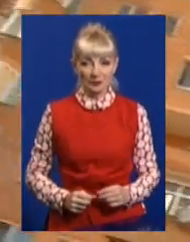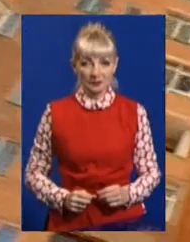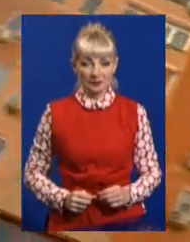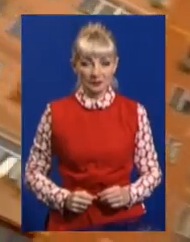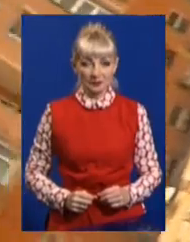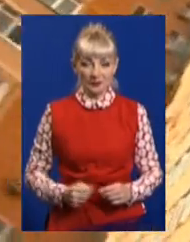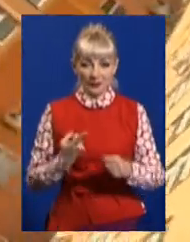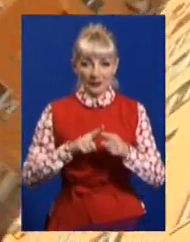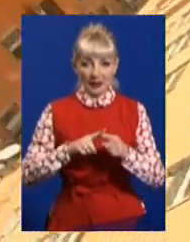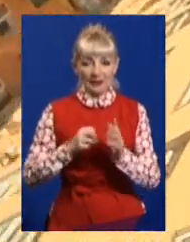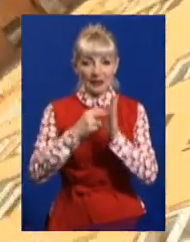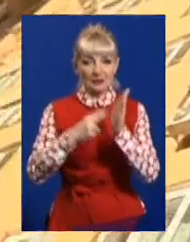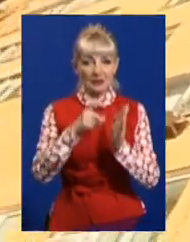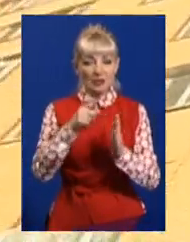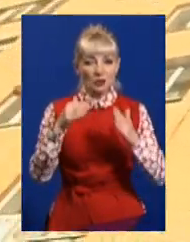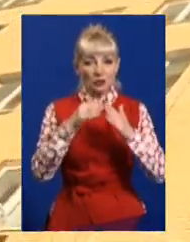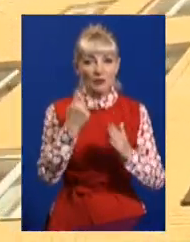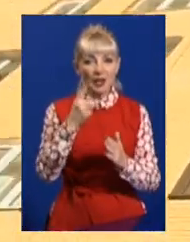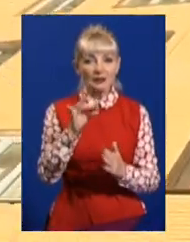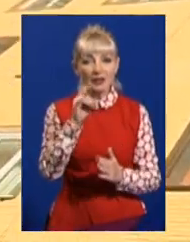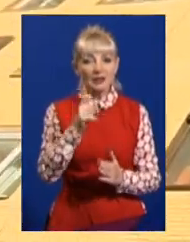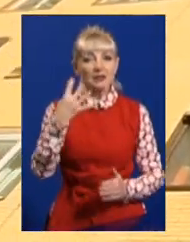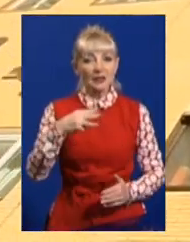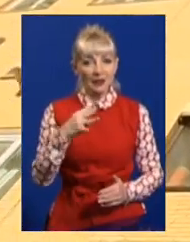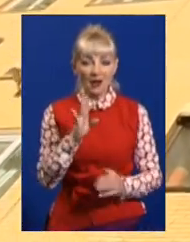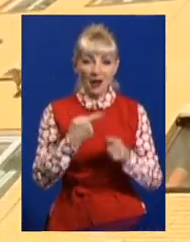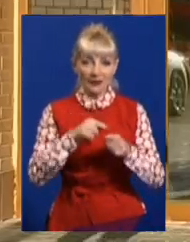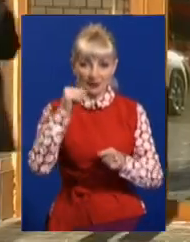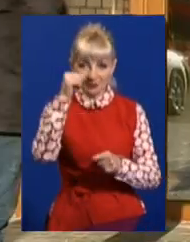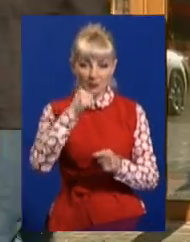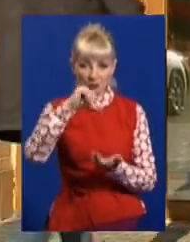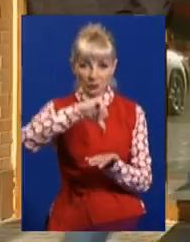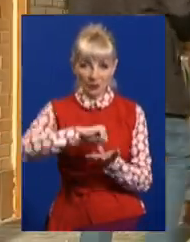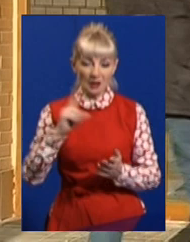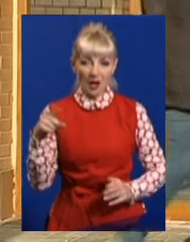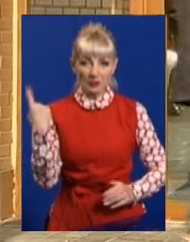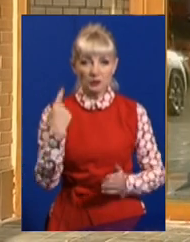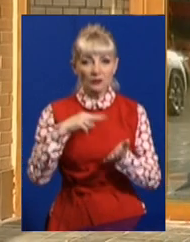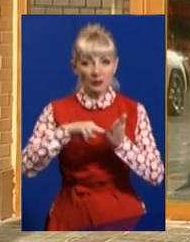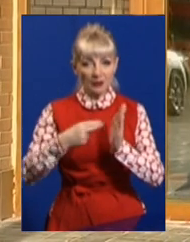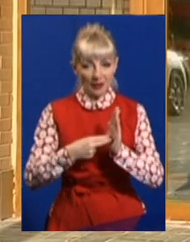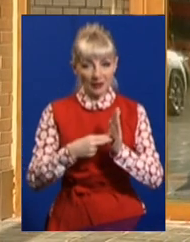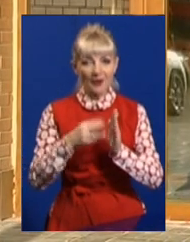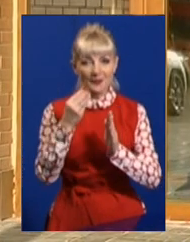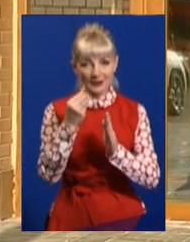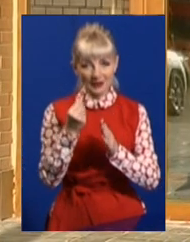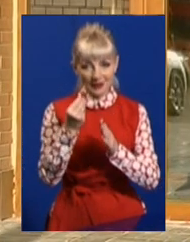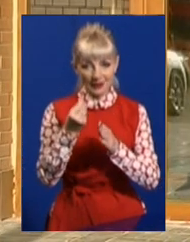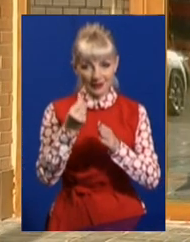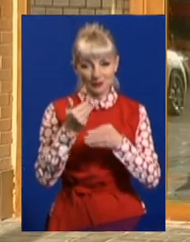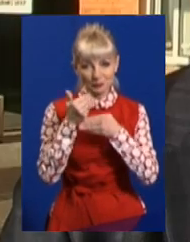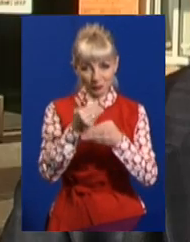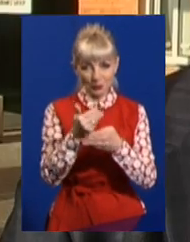Ця 17-поверхівка – одна з понад 40, що в цьому році стали учасниками обласної програми відшкодування теплих кредитів.